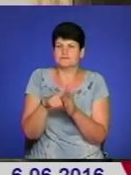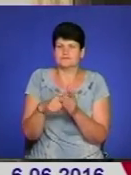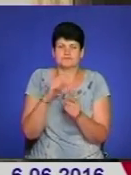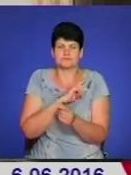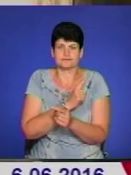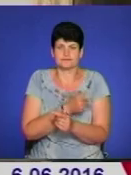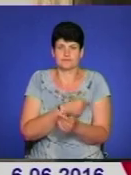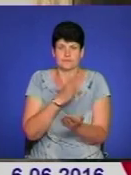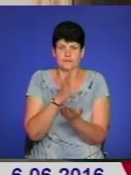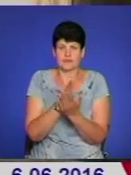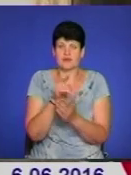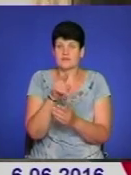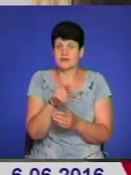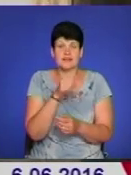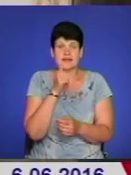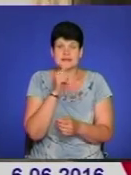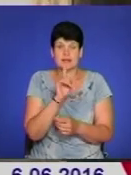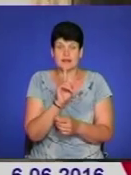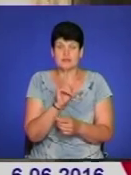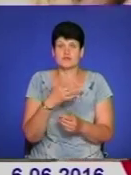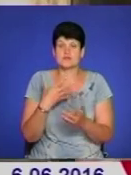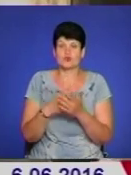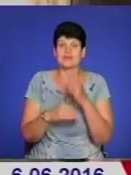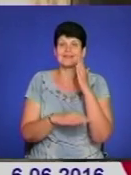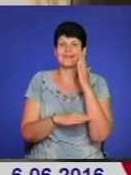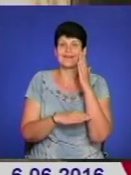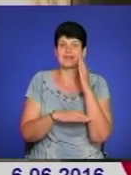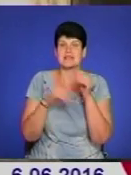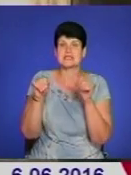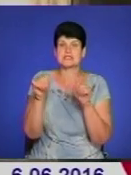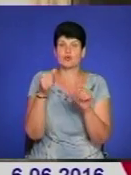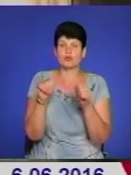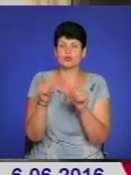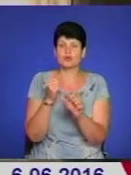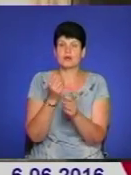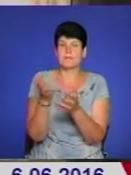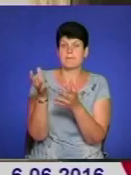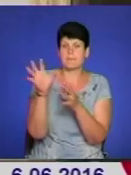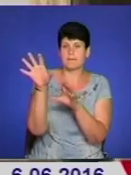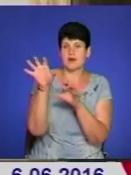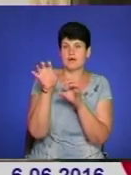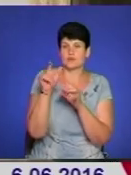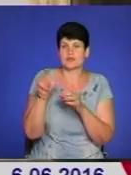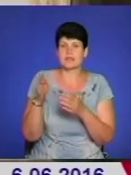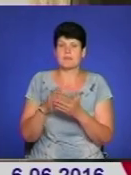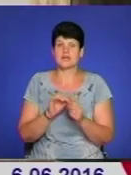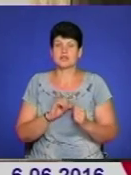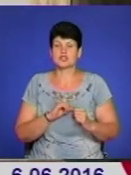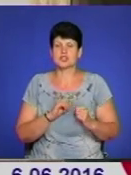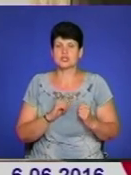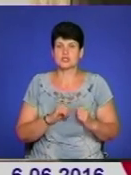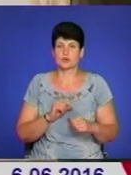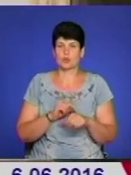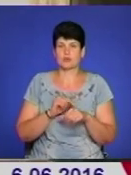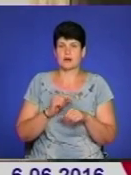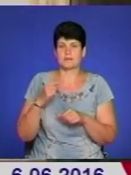не є секрет те, що він, скажімо, свої скульптури дерев'яні чи інші образи, то він брав з людей, які мали щирі почуття, мова йдеться про